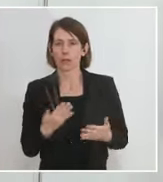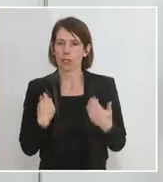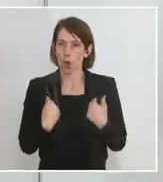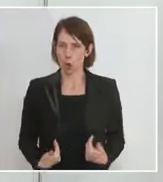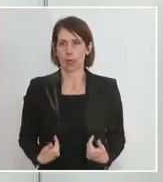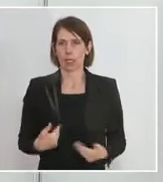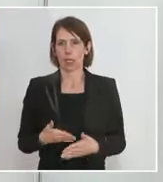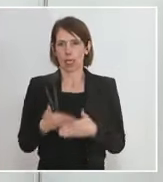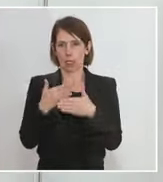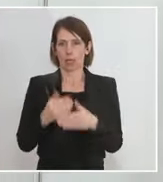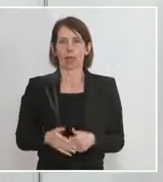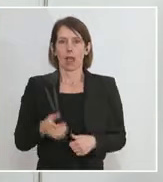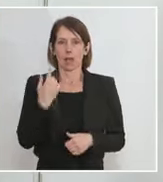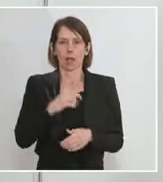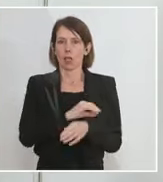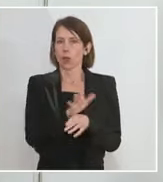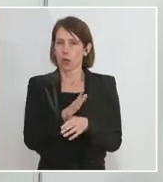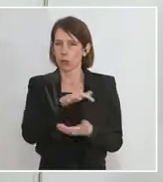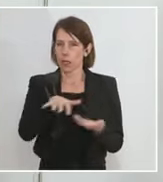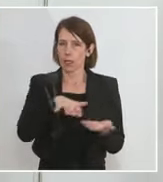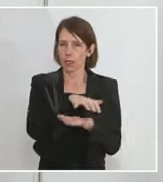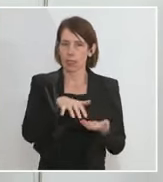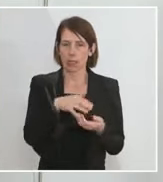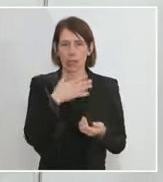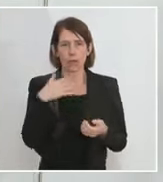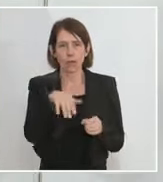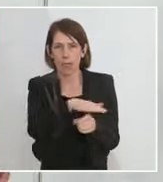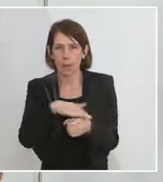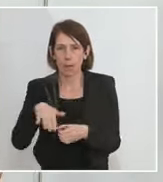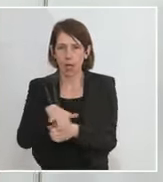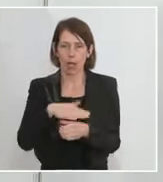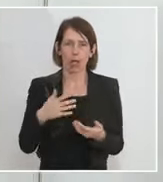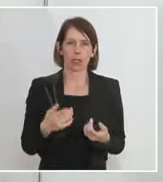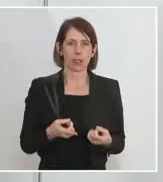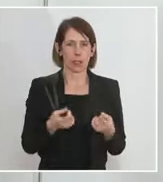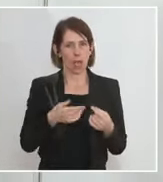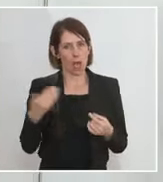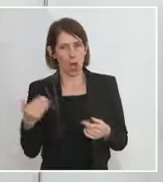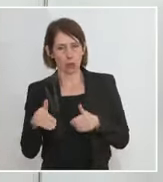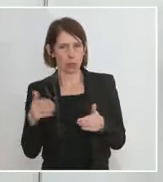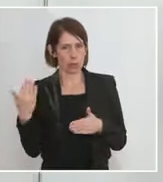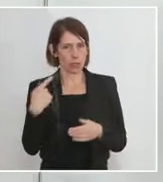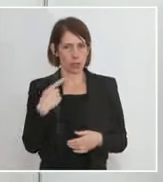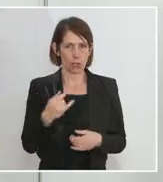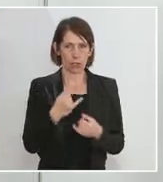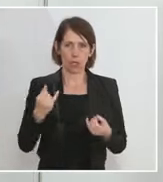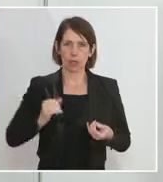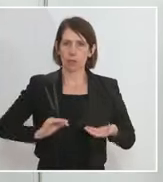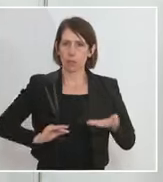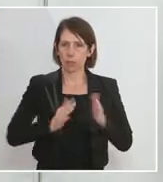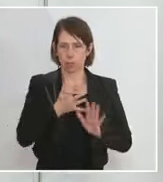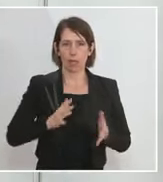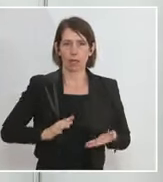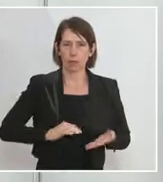jetzt, weil die Coronakrise in vielen Bereichen hier, Außenminister hat es gesagt, wie ein Brandbeschleuniger